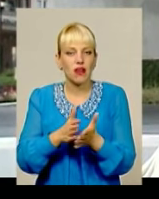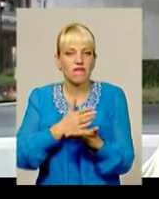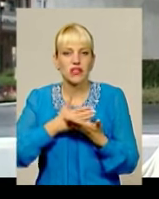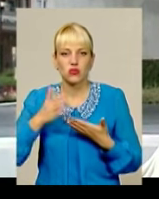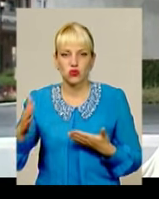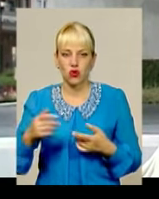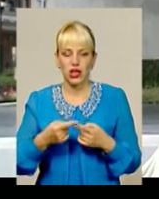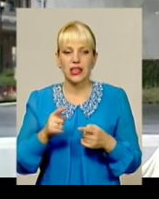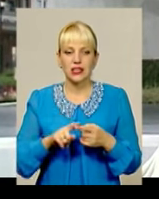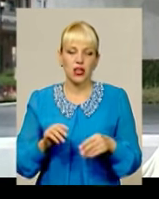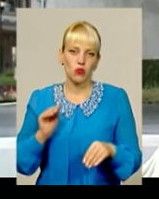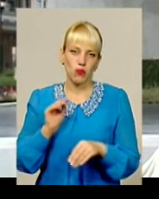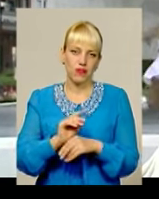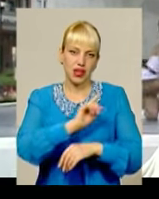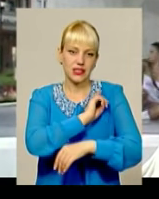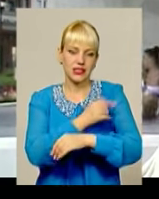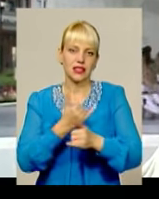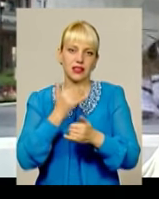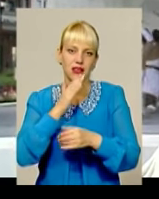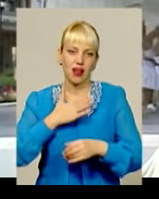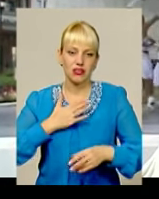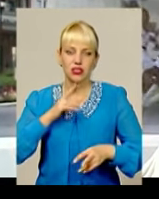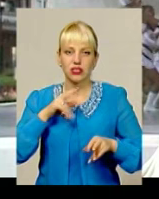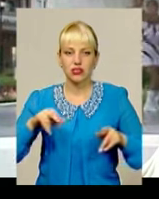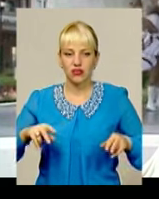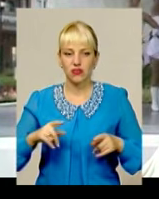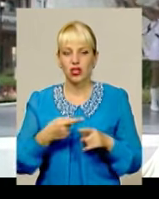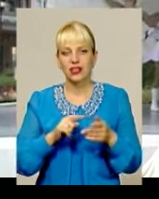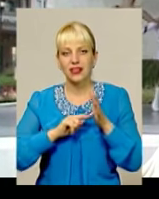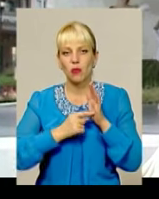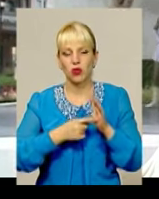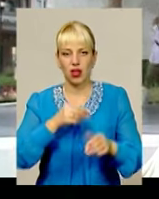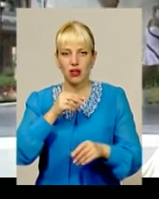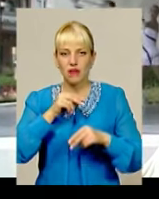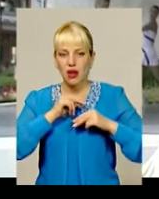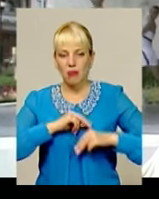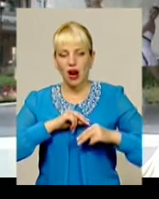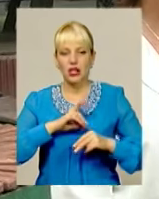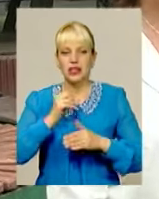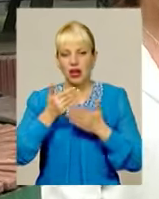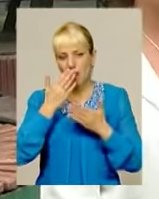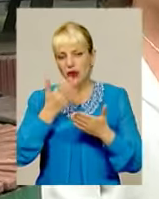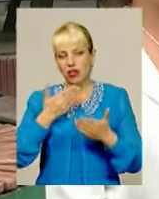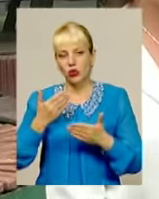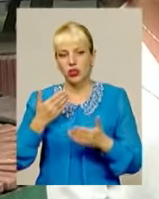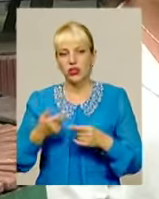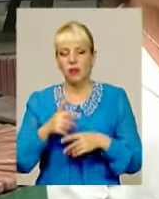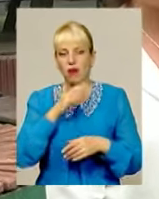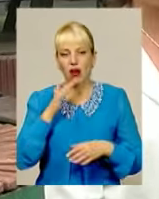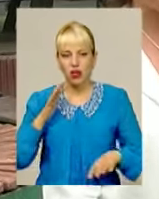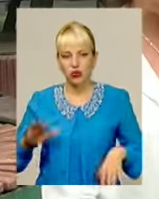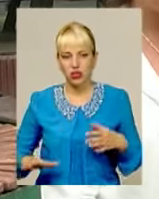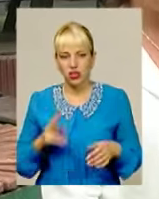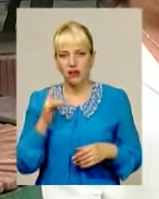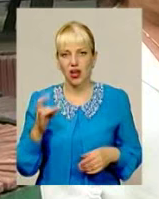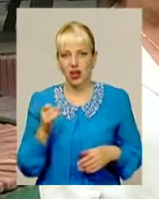мажореткам, кажуть у колективі. А ще – наполеглива праця напередодні. Це все й посприяло гарним результатам. Тренувалися дуже багато. Два